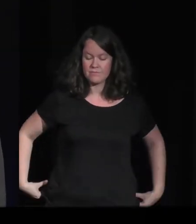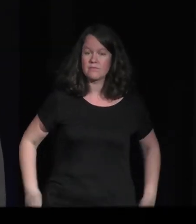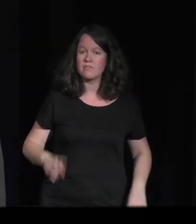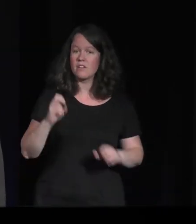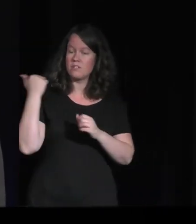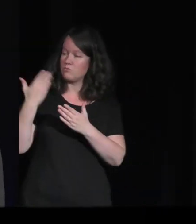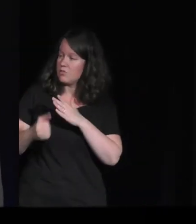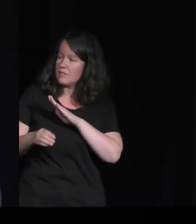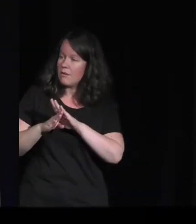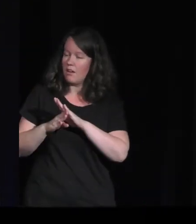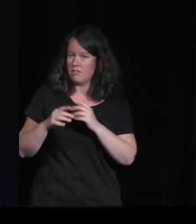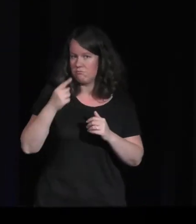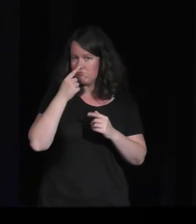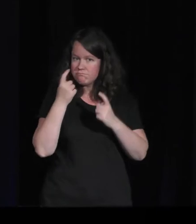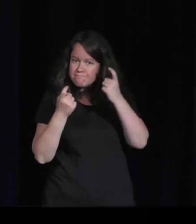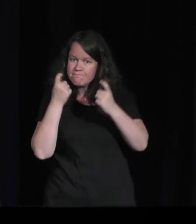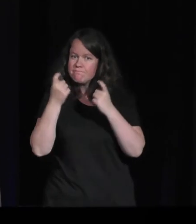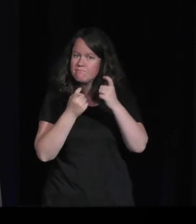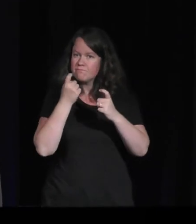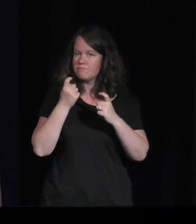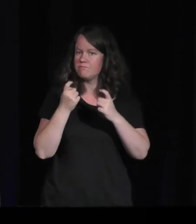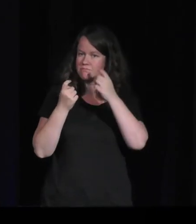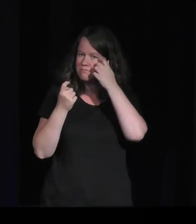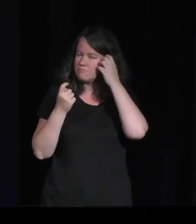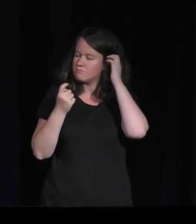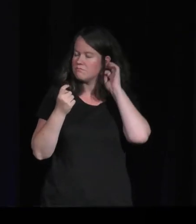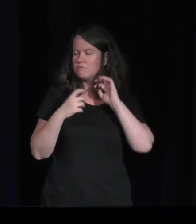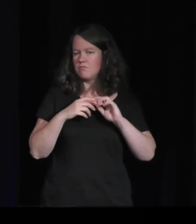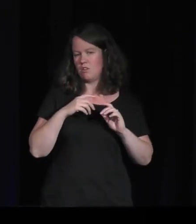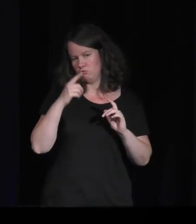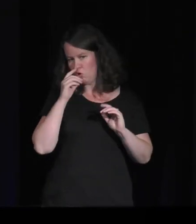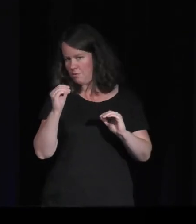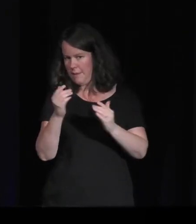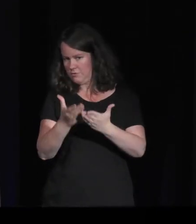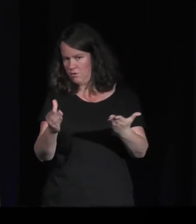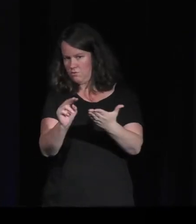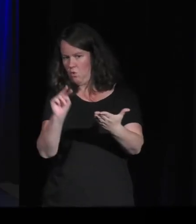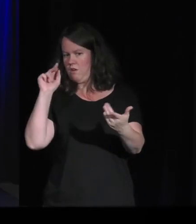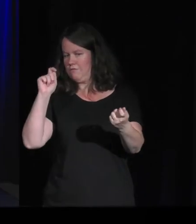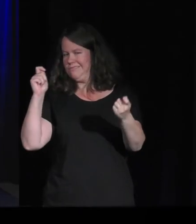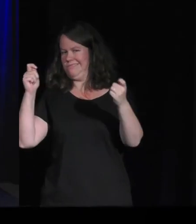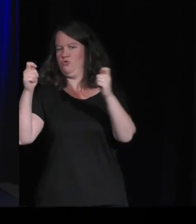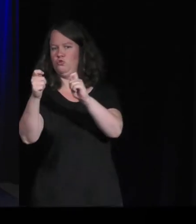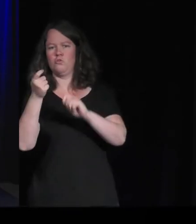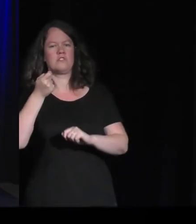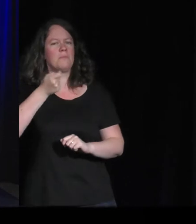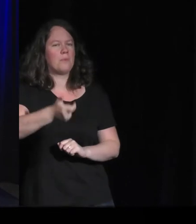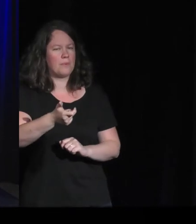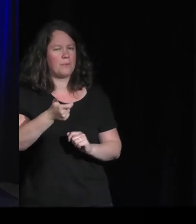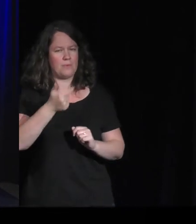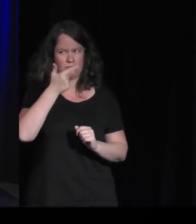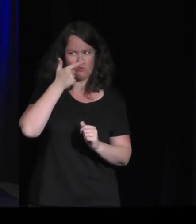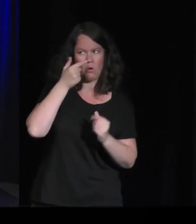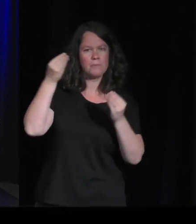un regard qui est en train de changer. Alors le pourcentage, on pourra toujours dire qu'il est faible, enfin, effectivement, quelque chose se passe et qui